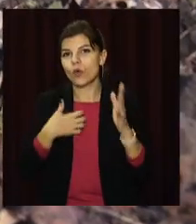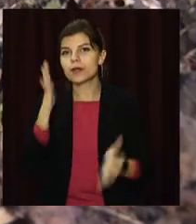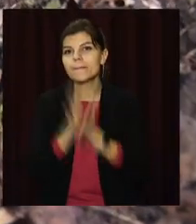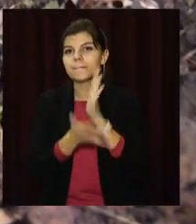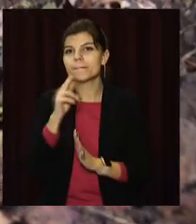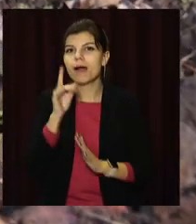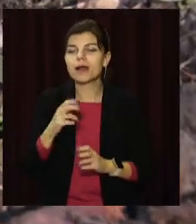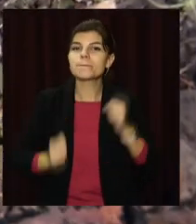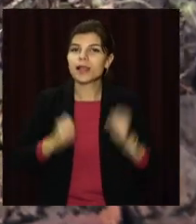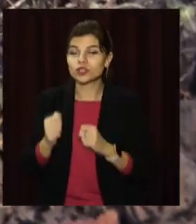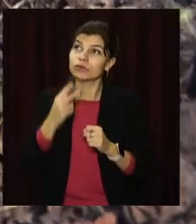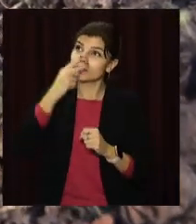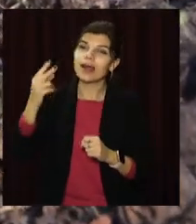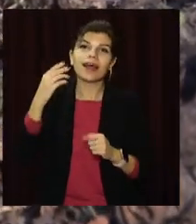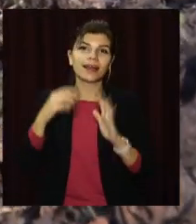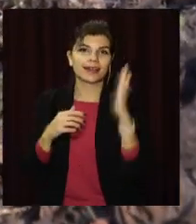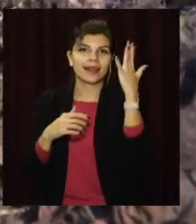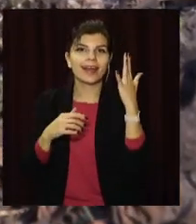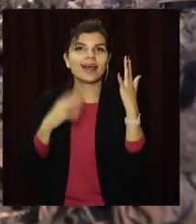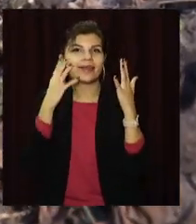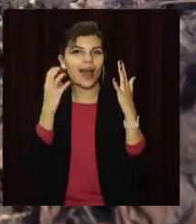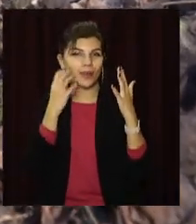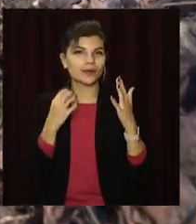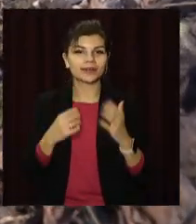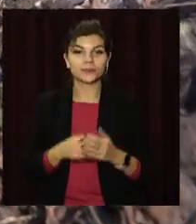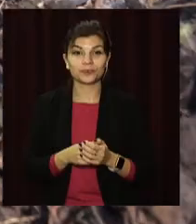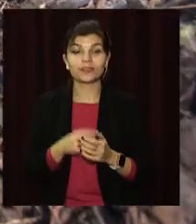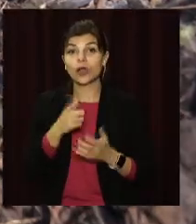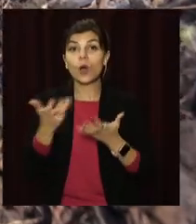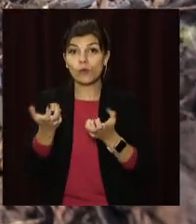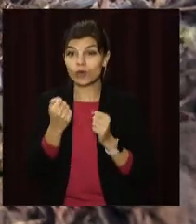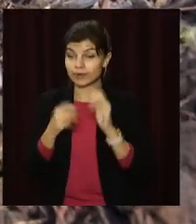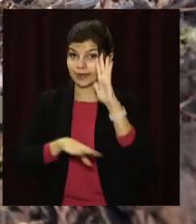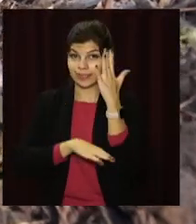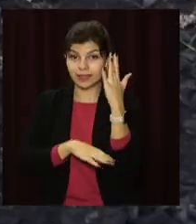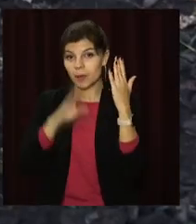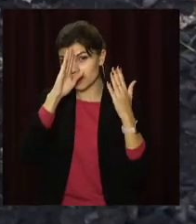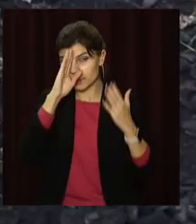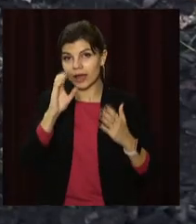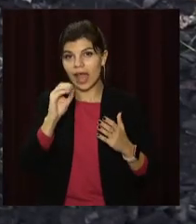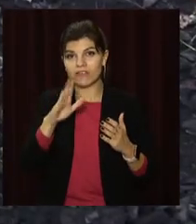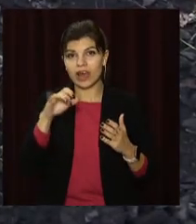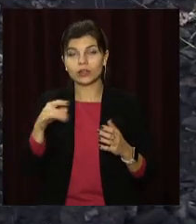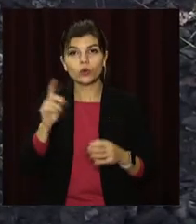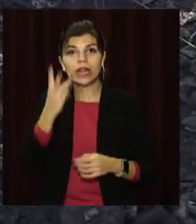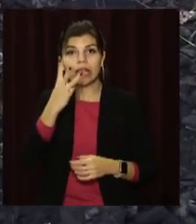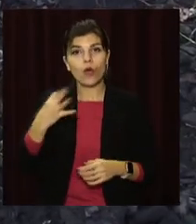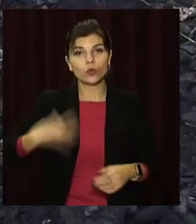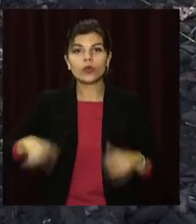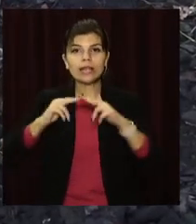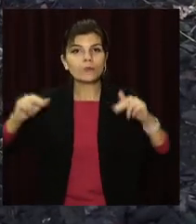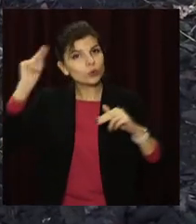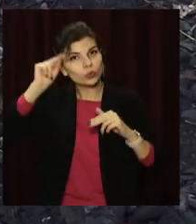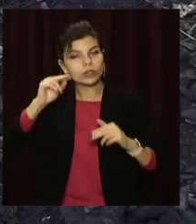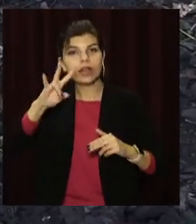Отримав молодий саджанець і Євген. Хлопець вчиться на третьому курсі Дніпровського національного університету. Разом із одногрупниками ходив до кав